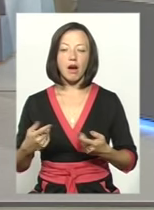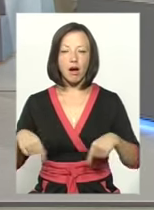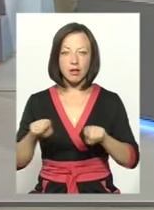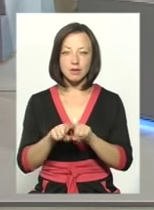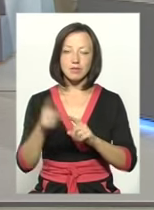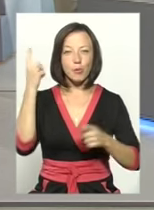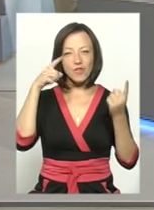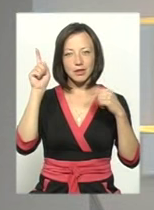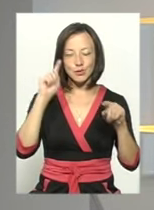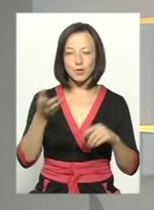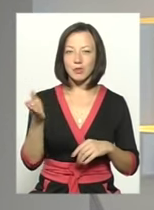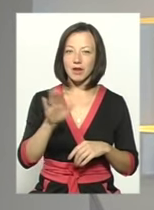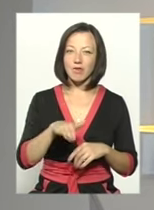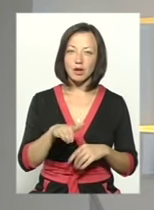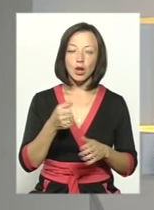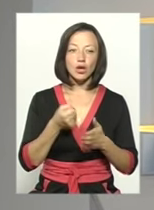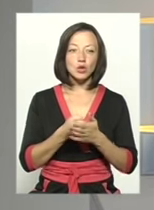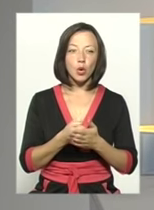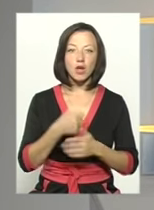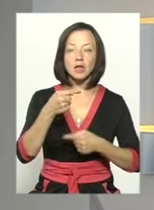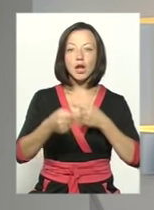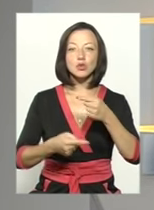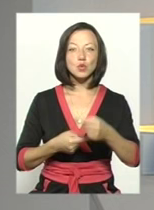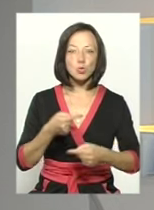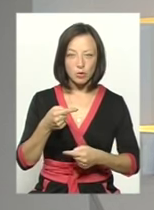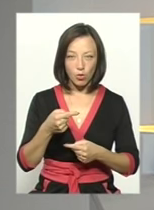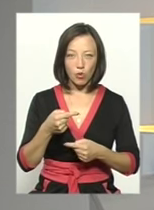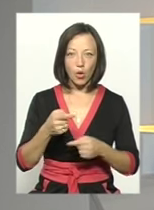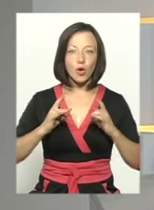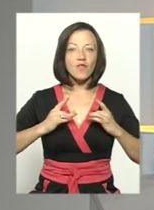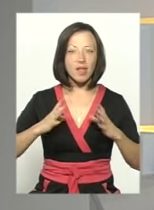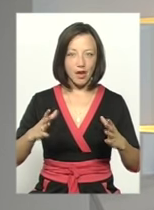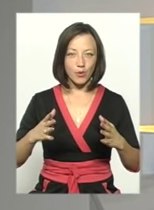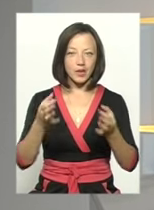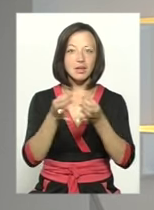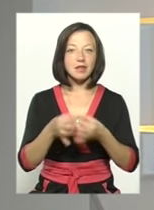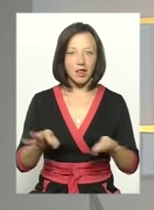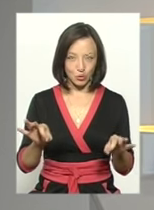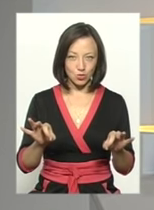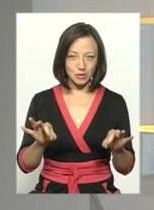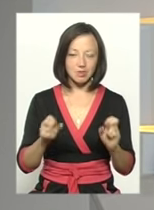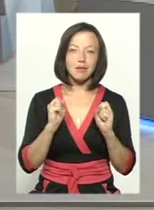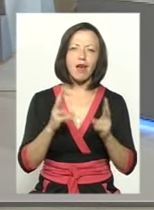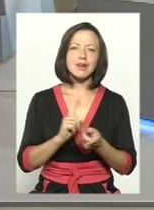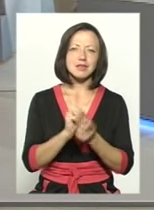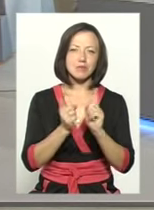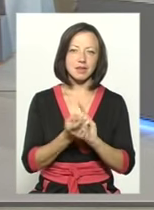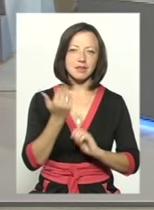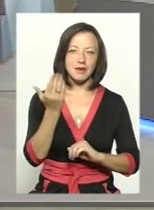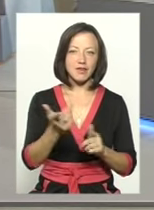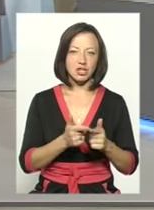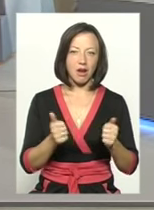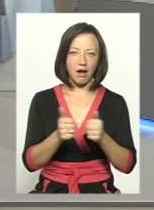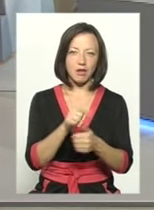трошки пофантазуємо. От до наступного ювілею незалежності, як зміниться ваша галузь?